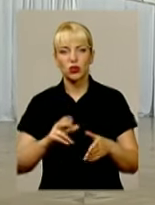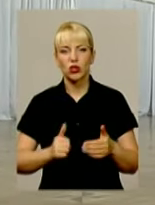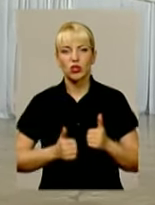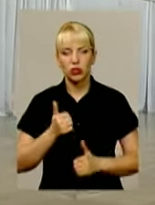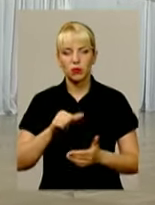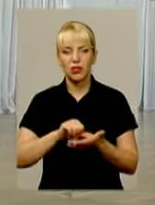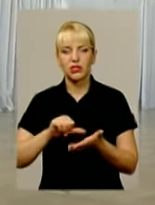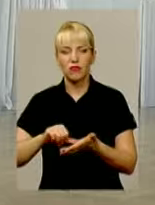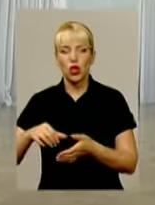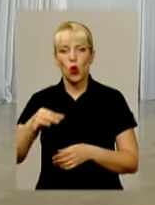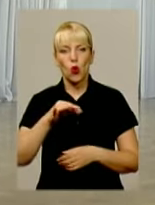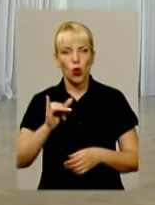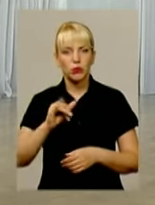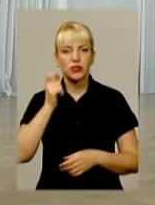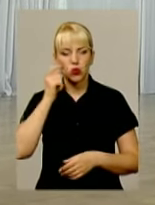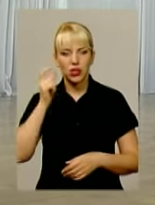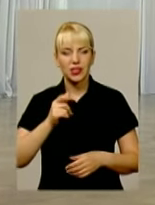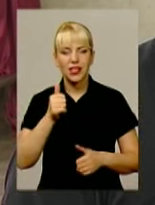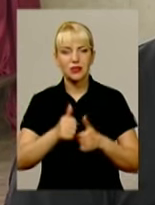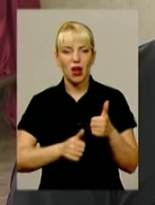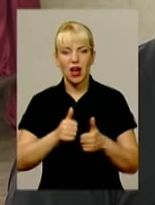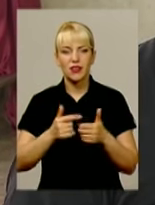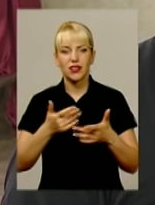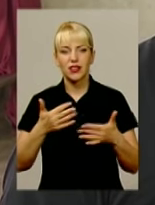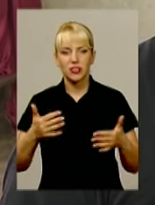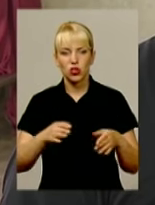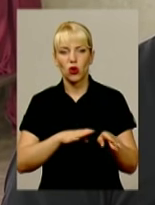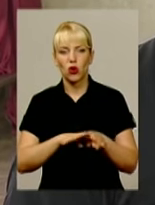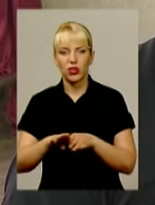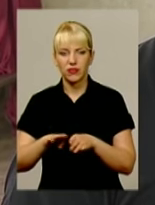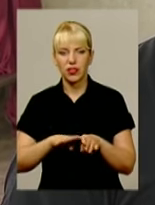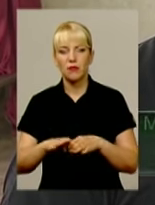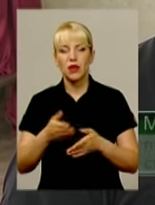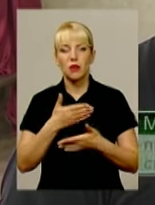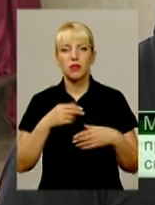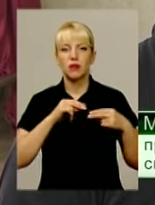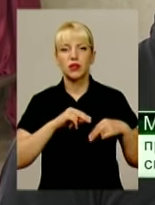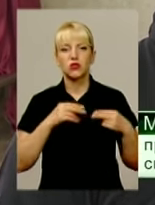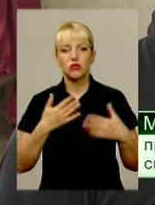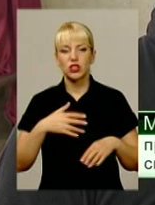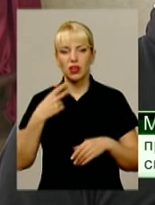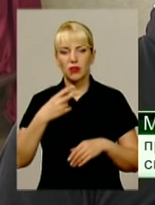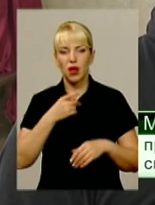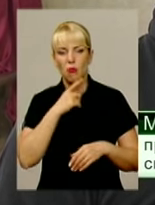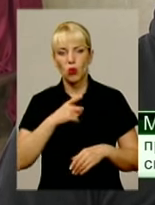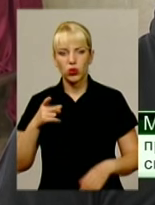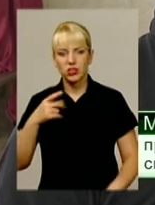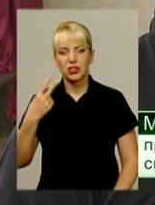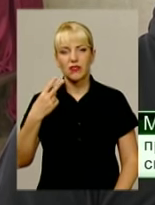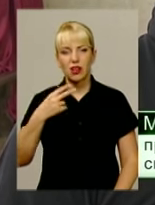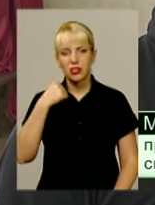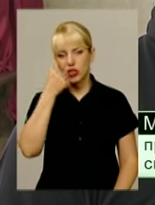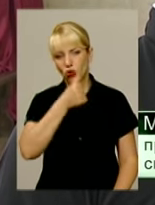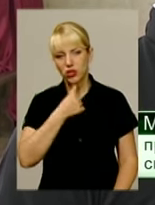представлятимуть область та Україну на змаганнях різного рівня. Клуб існує вже на протязі 20 років в Хмельницькому. За цей час